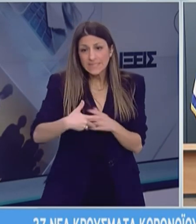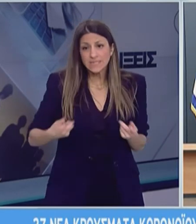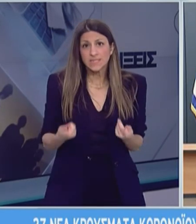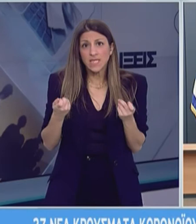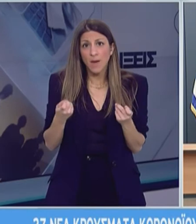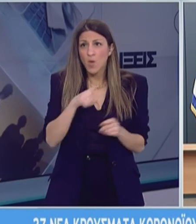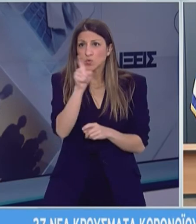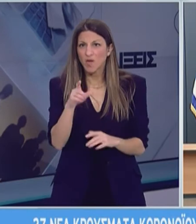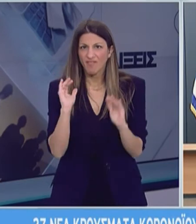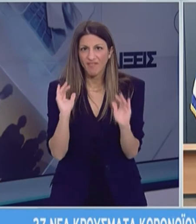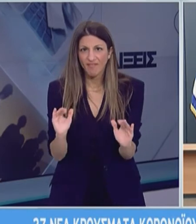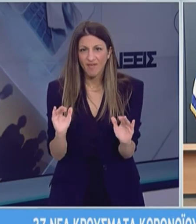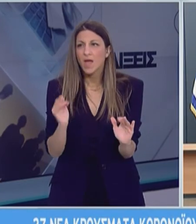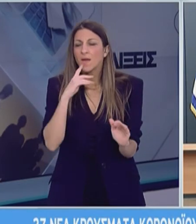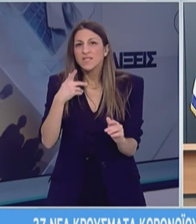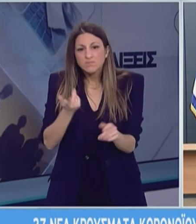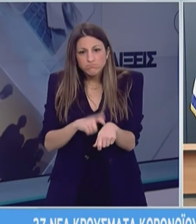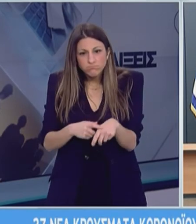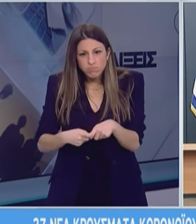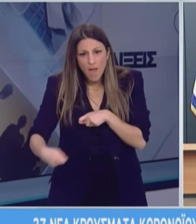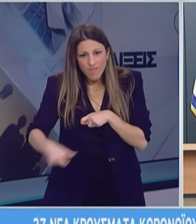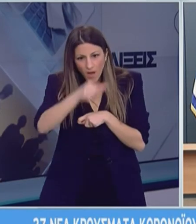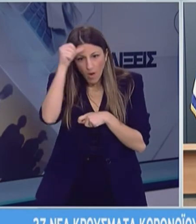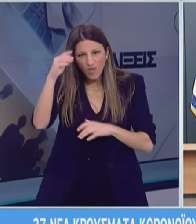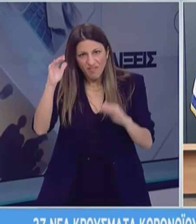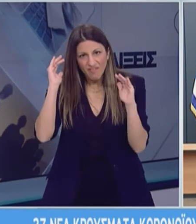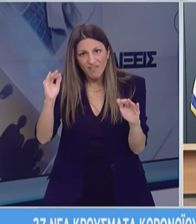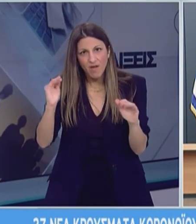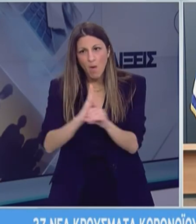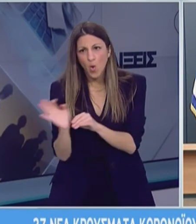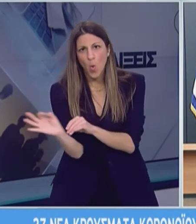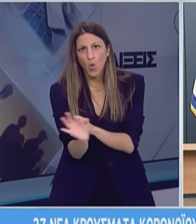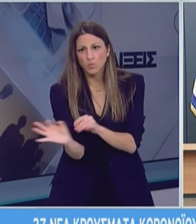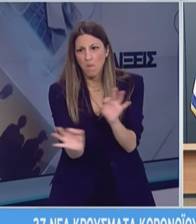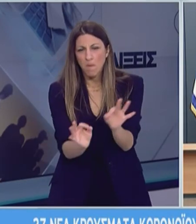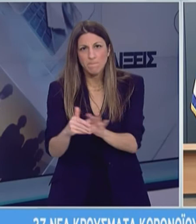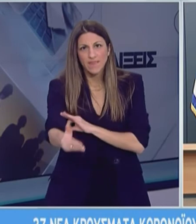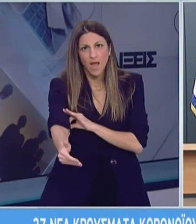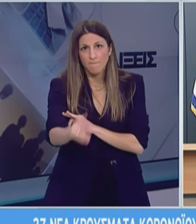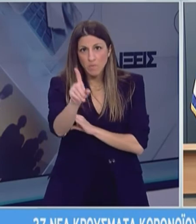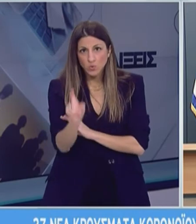γεγονός ότι ίσως έτσι παρατείνουμε την επιδημία μέσα στο καλοκαίρι με συνέπειες στην υγεία αλλά και στην οικονομία.